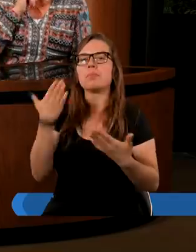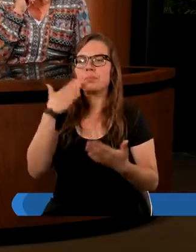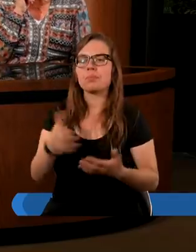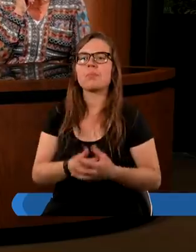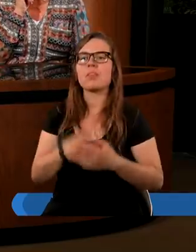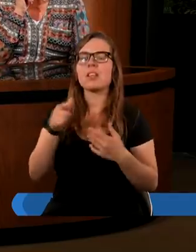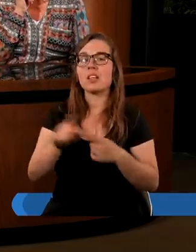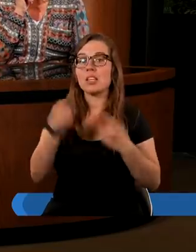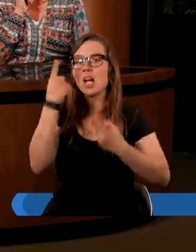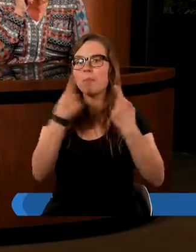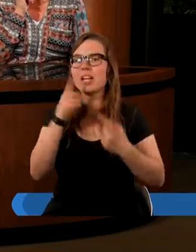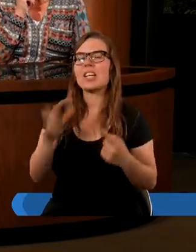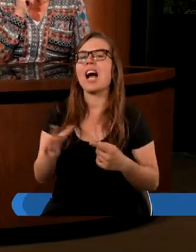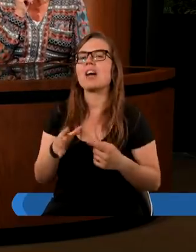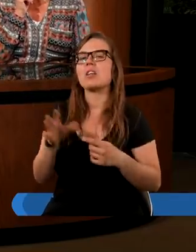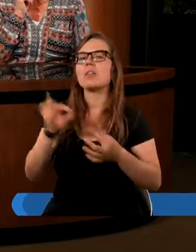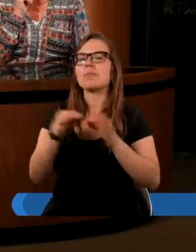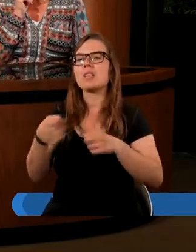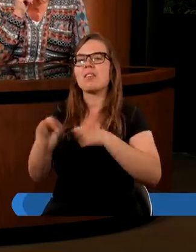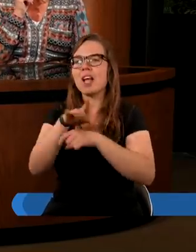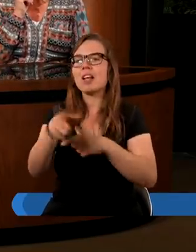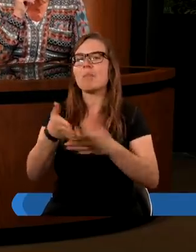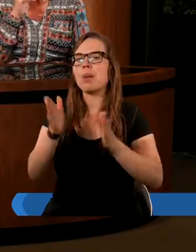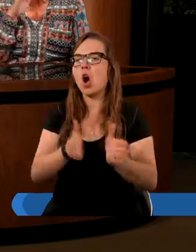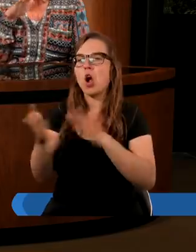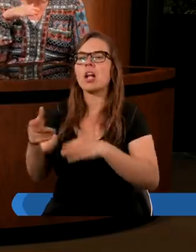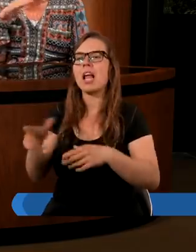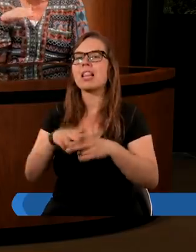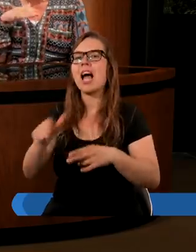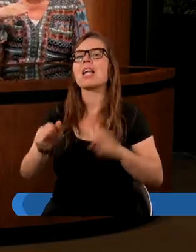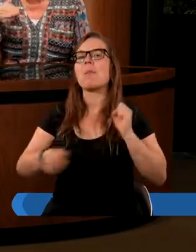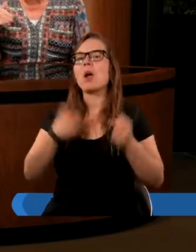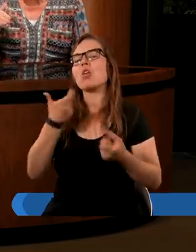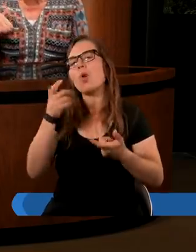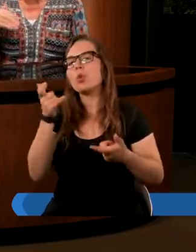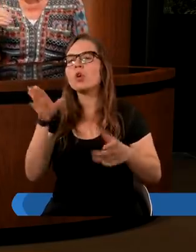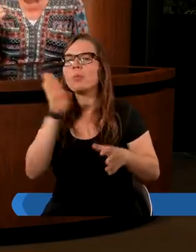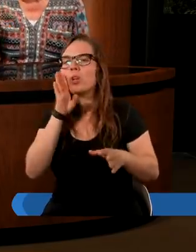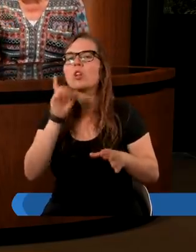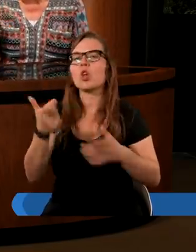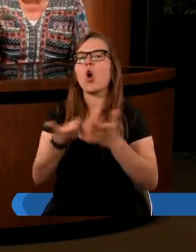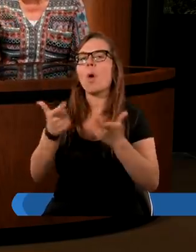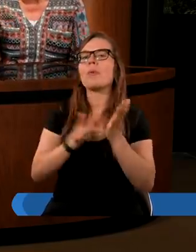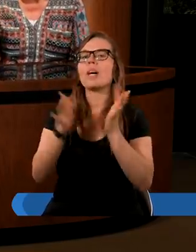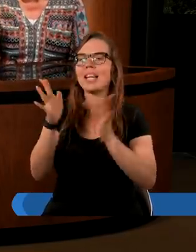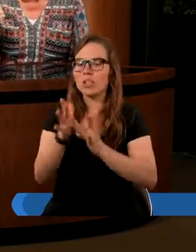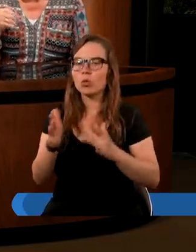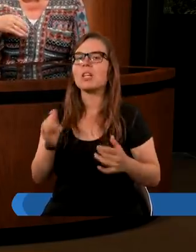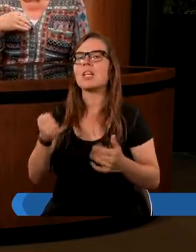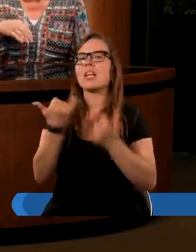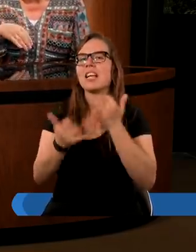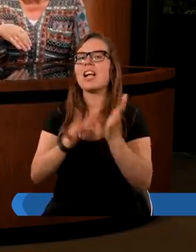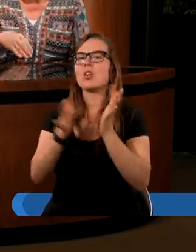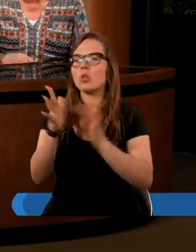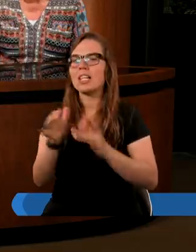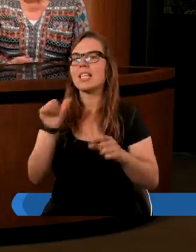bardzo. taka i myśl, że zwiedzenia te polegają na tym, aby zrobić coś podobnego, co robił Chrystus. Jeżeli